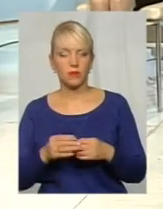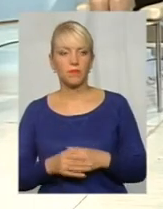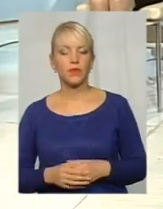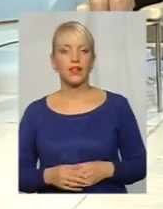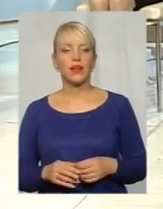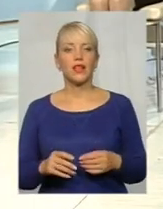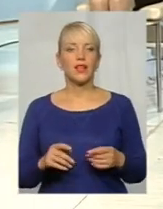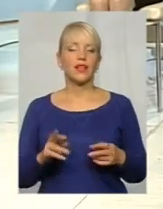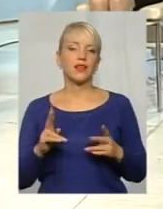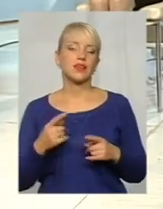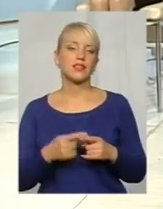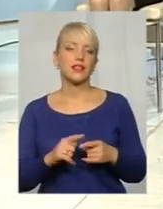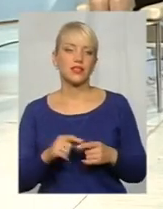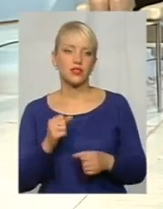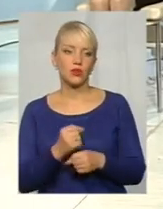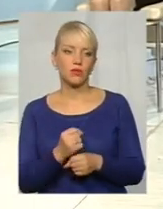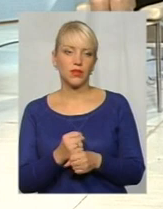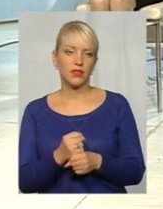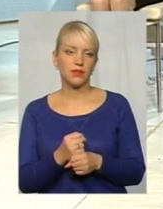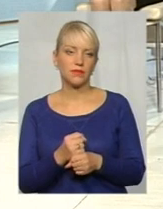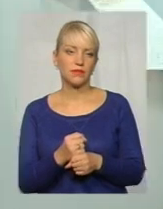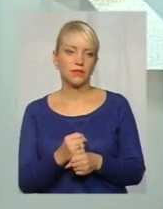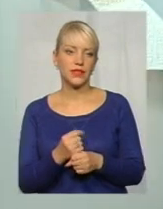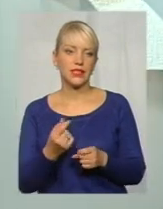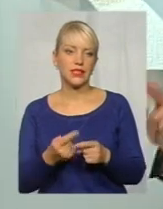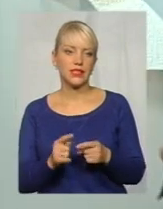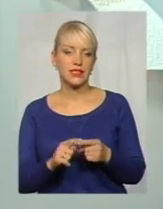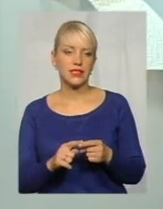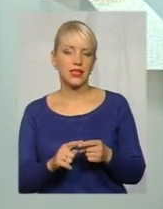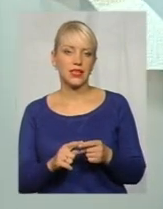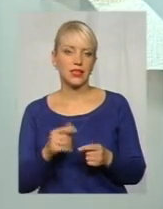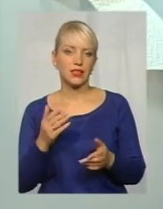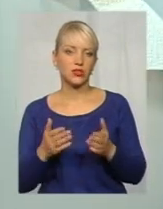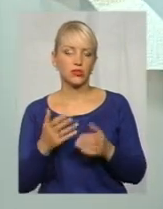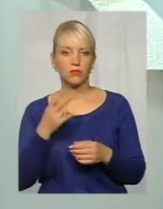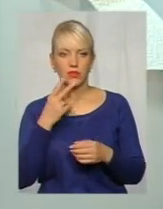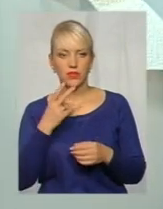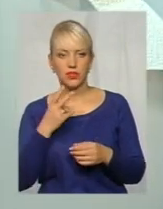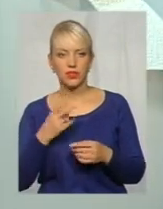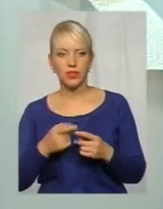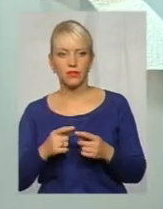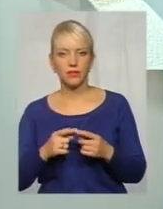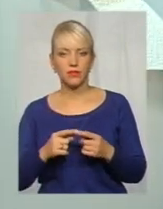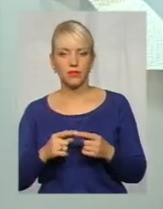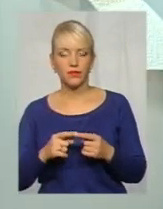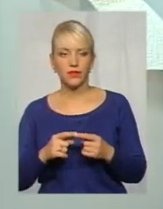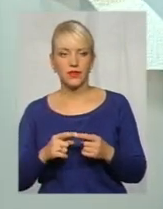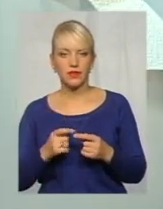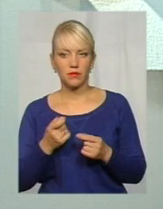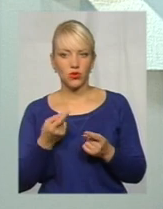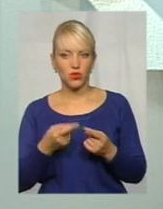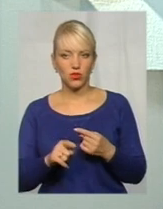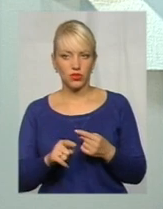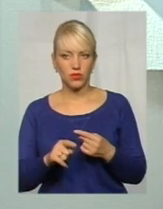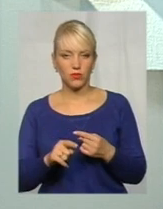зробили... Ну, це не зовсім, якщо по аналогії проводити з Крістерівською, це трошки не так.